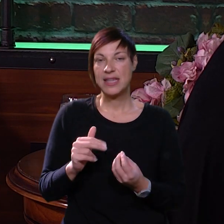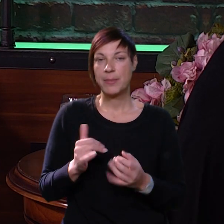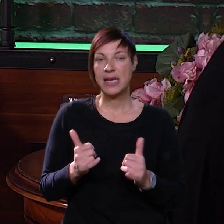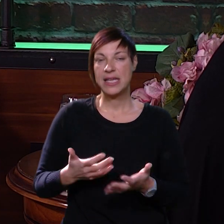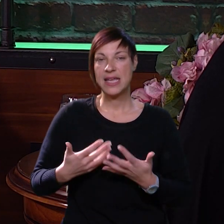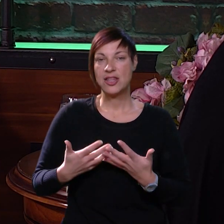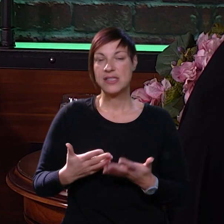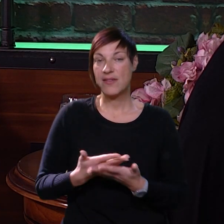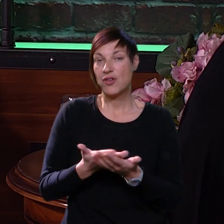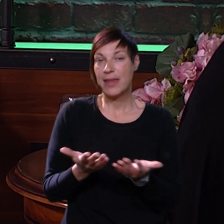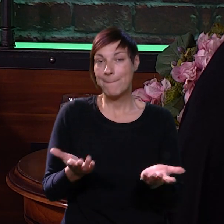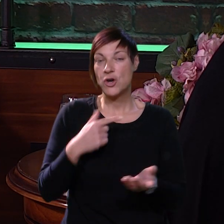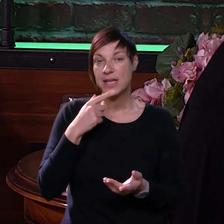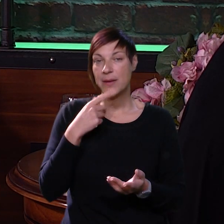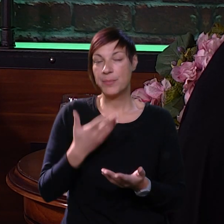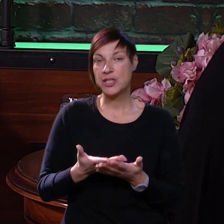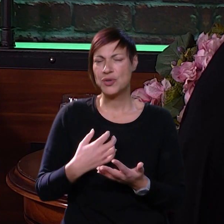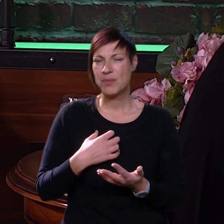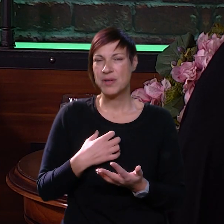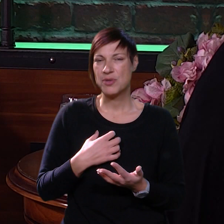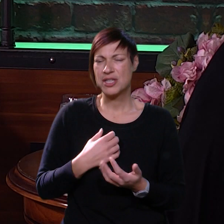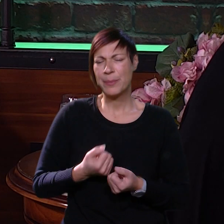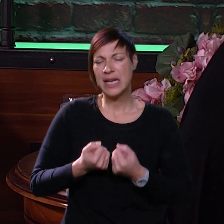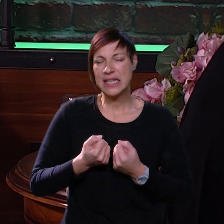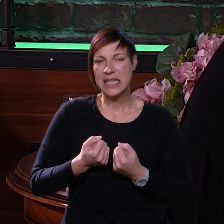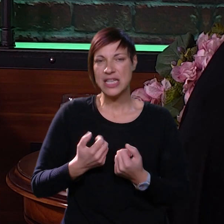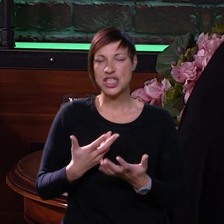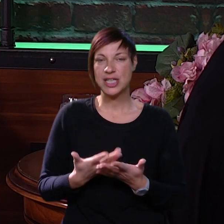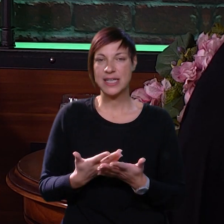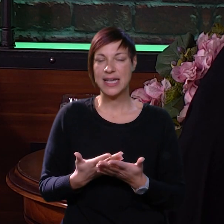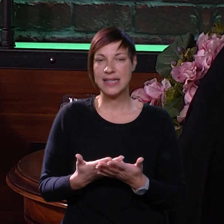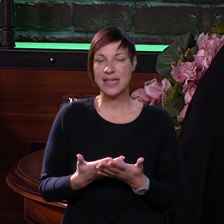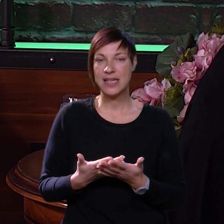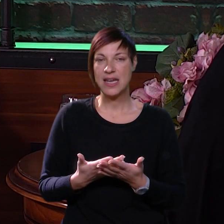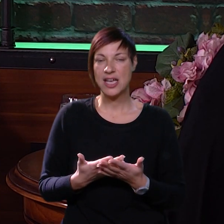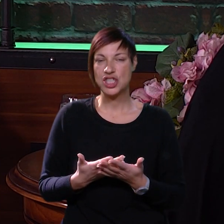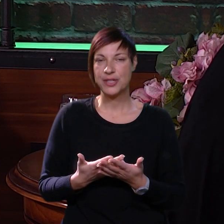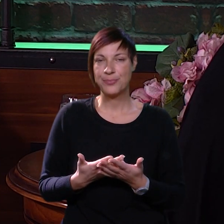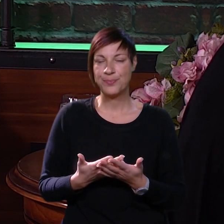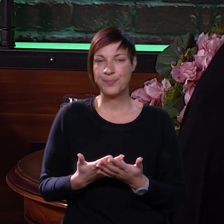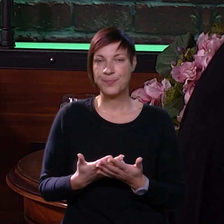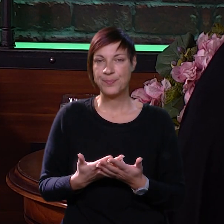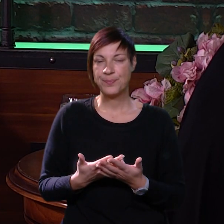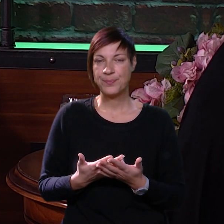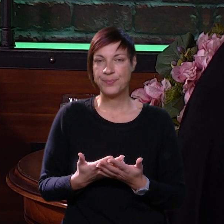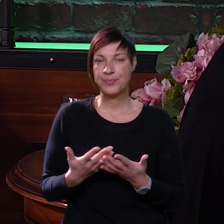imaju ili jednostavno da podijelim neku priču koja mi je možda bila malo teška i na taj način zapravo